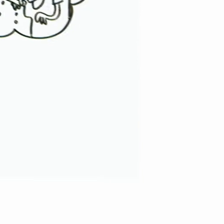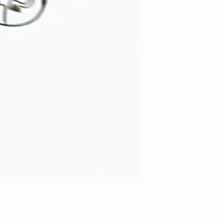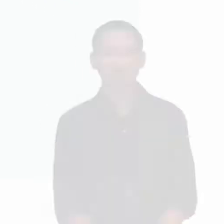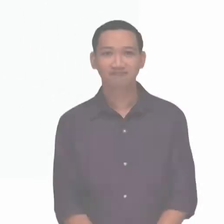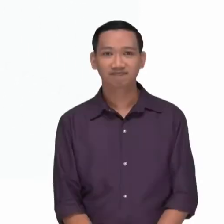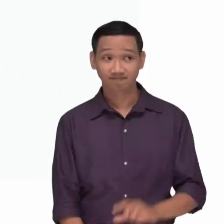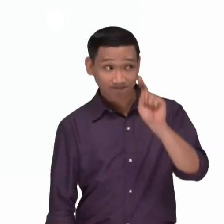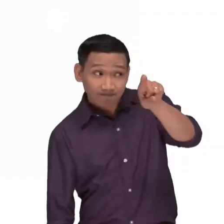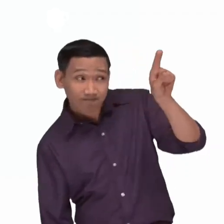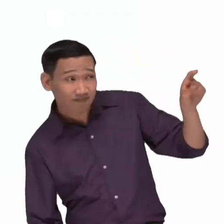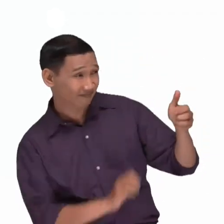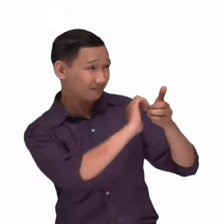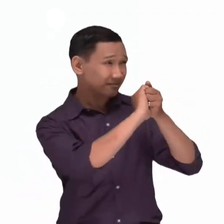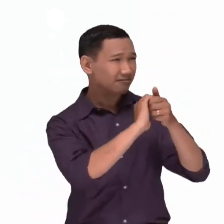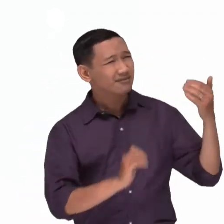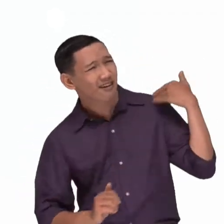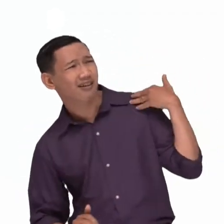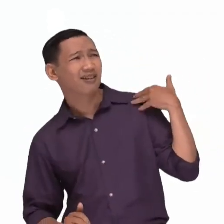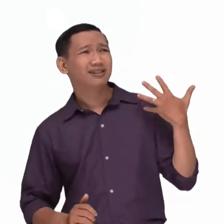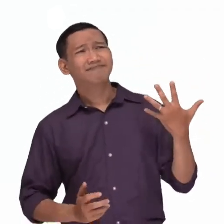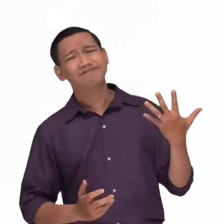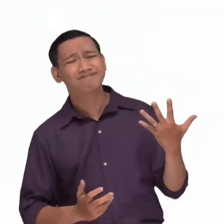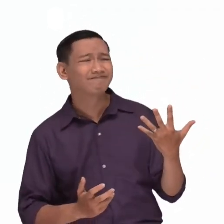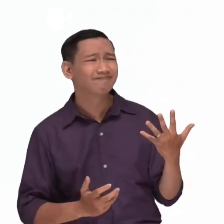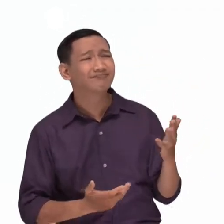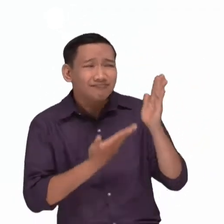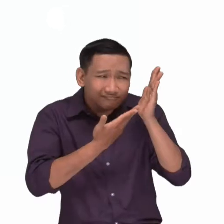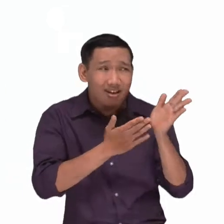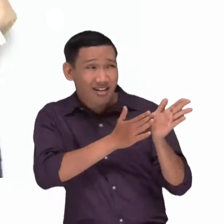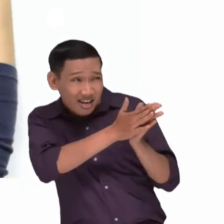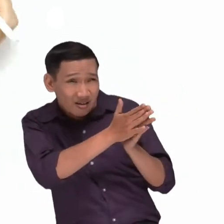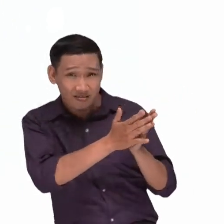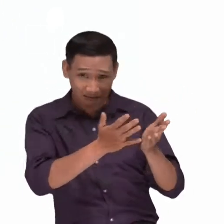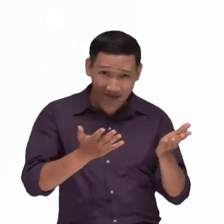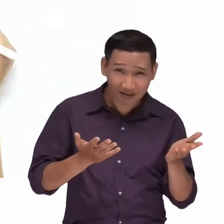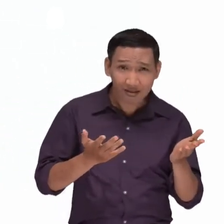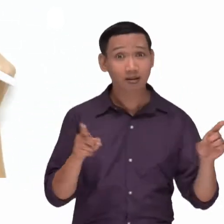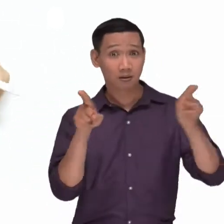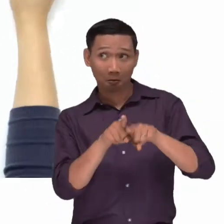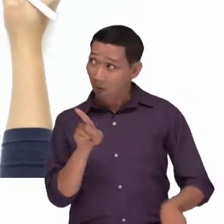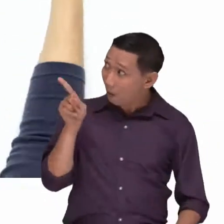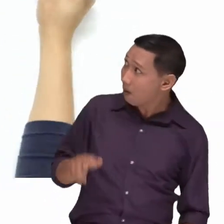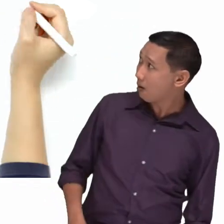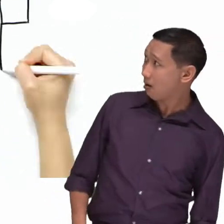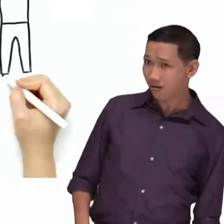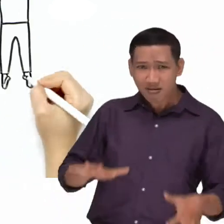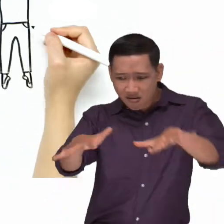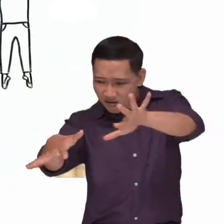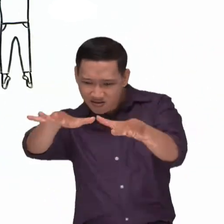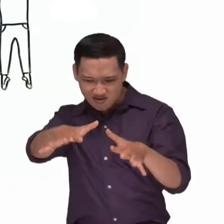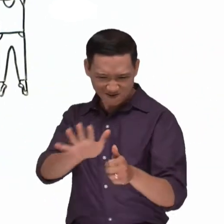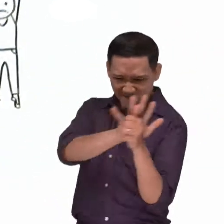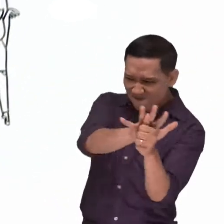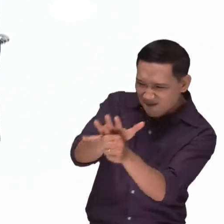Nếu cứ bị gây áp lực Hãy nhớ điều này Chiều thấy áp lực bạn bè giống như việc trở thành một con rối Cứ bị người khác giật